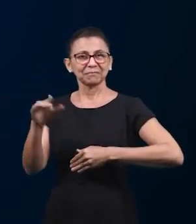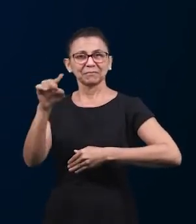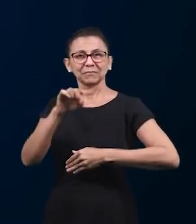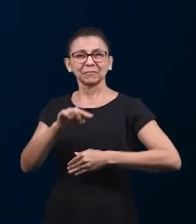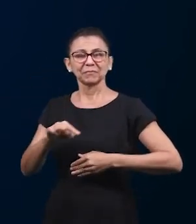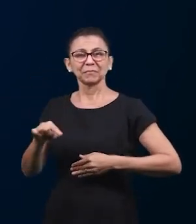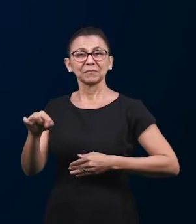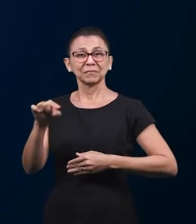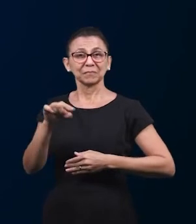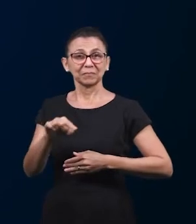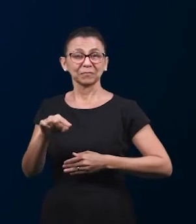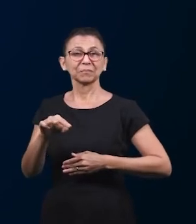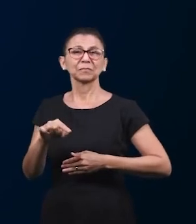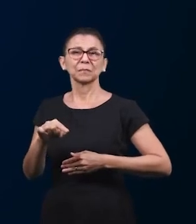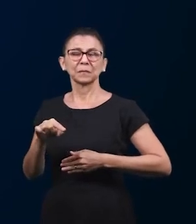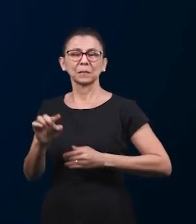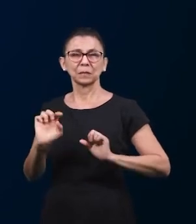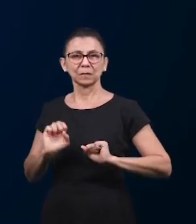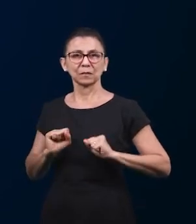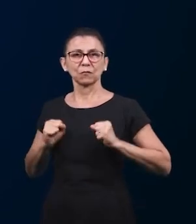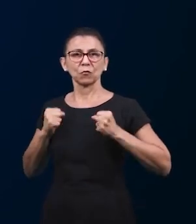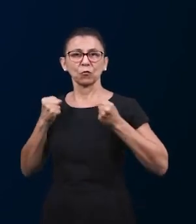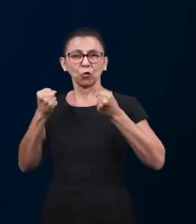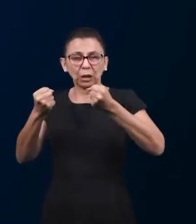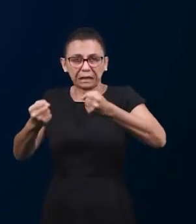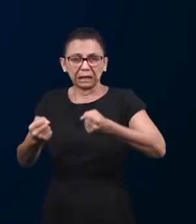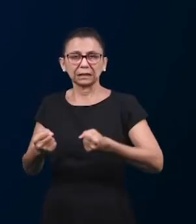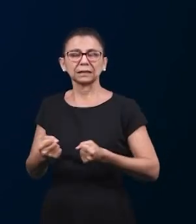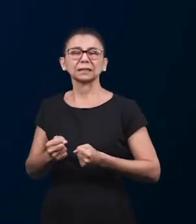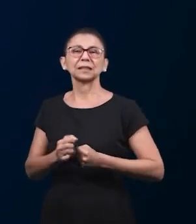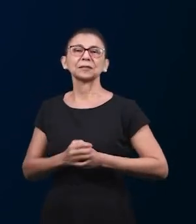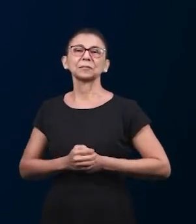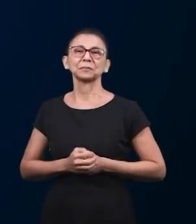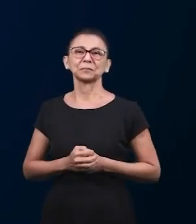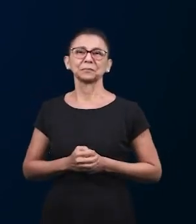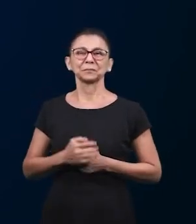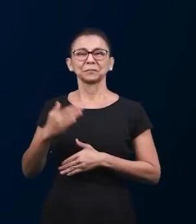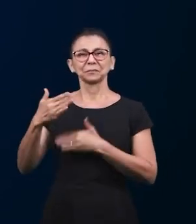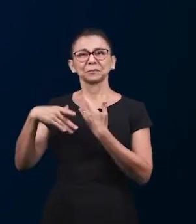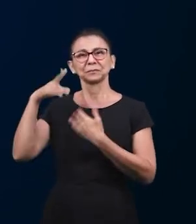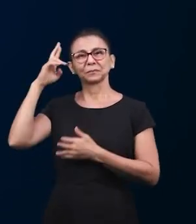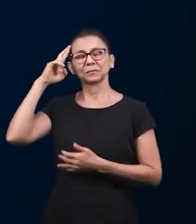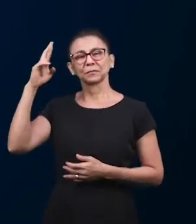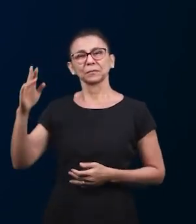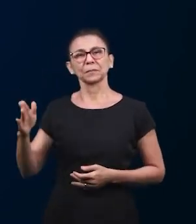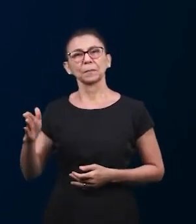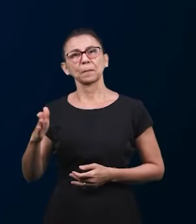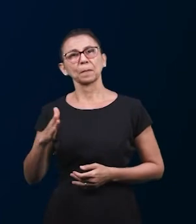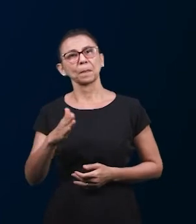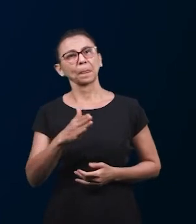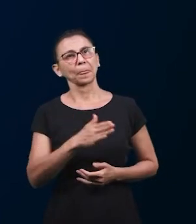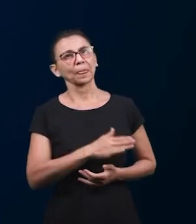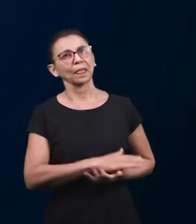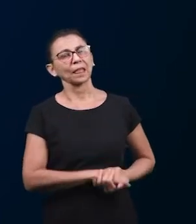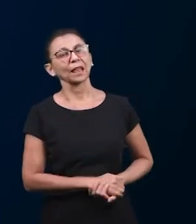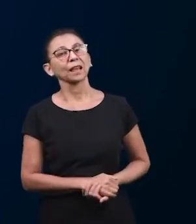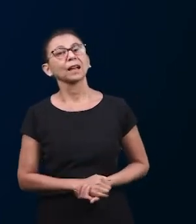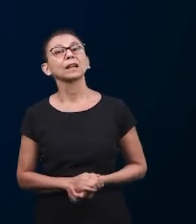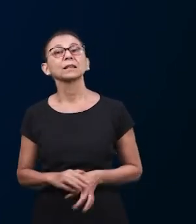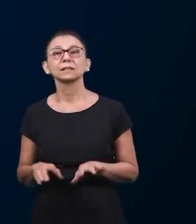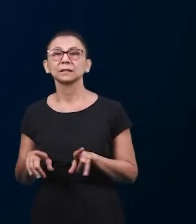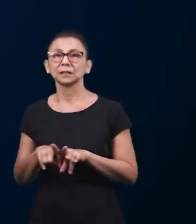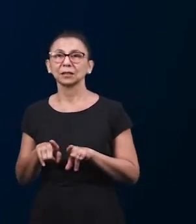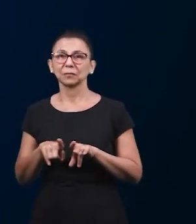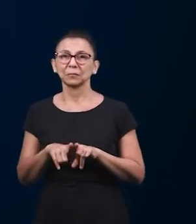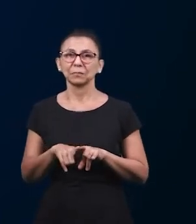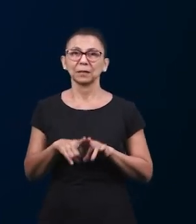этих трех церквях чтобы церковь она была укреплена и напитана этим словом Божием и теперь как